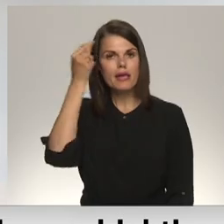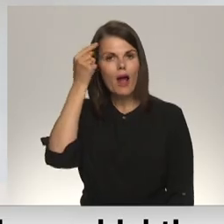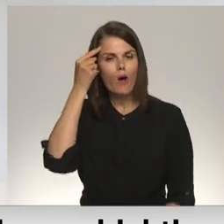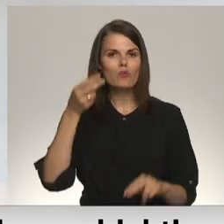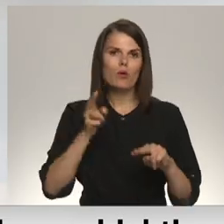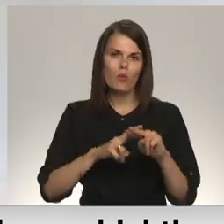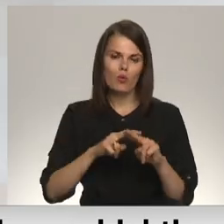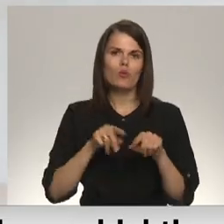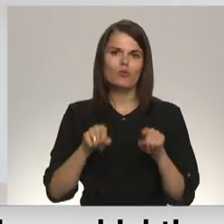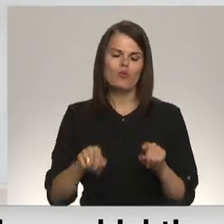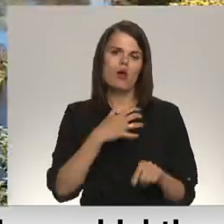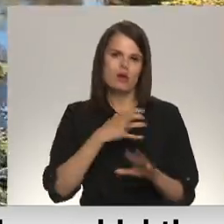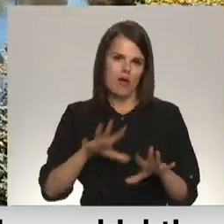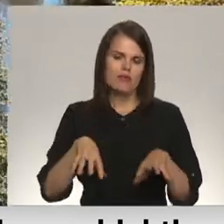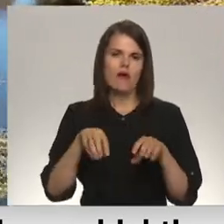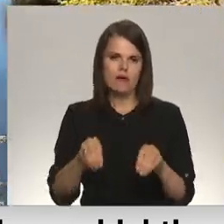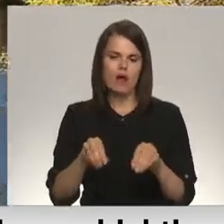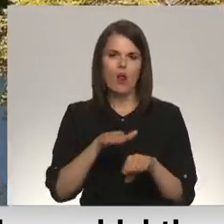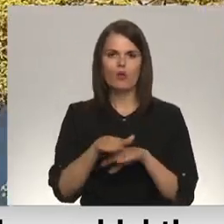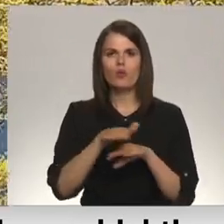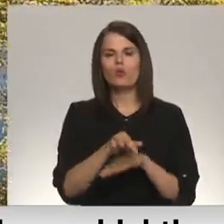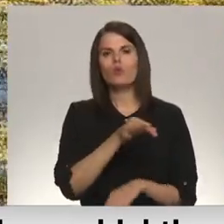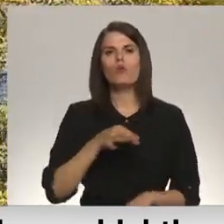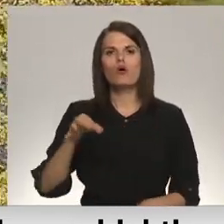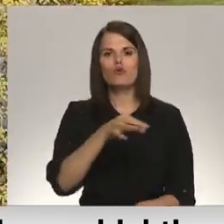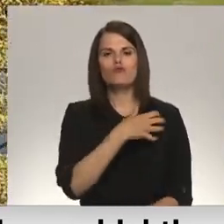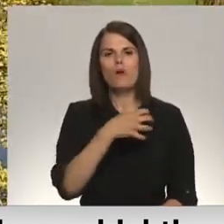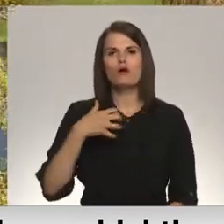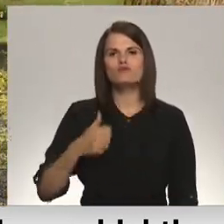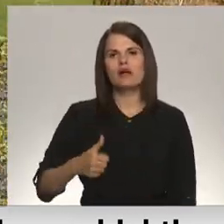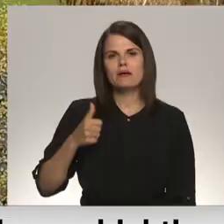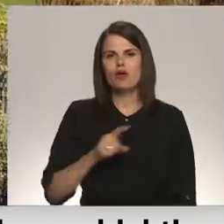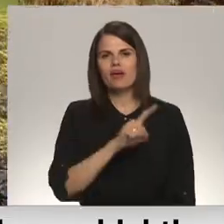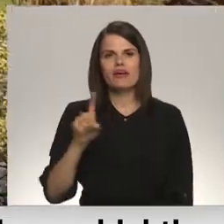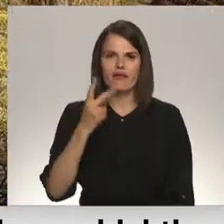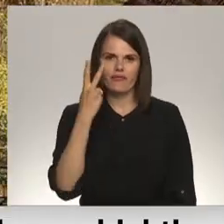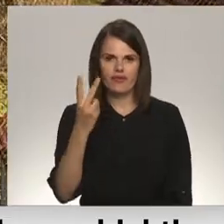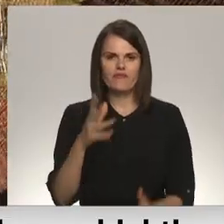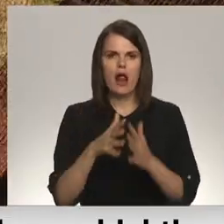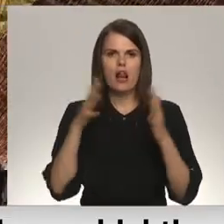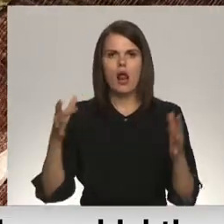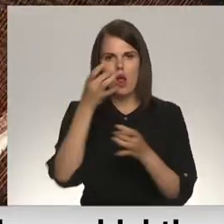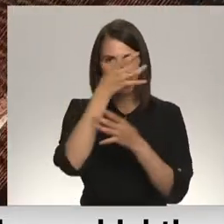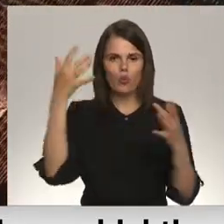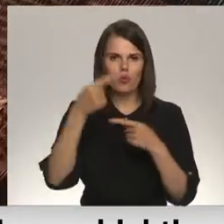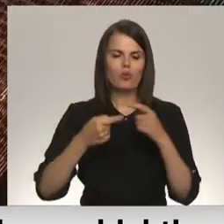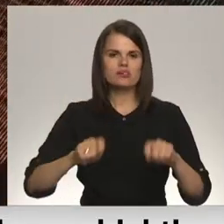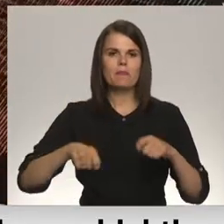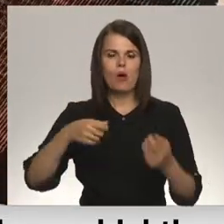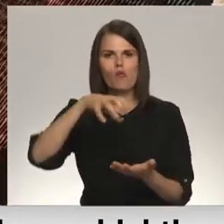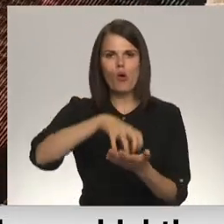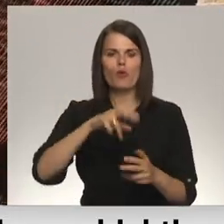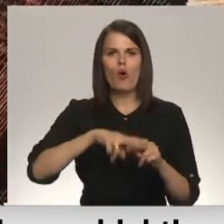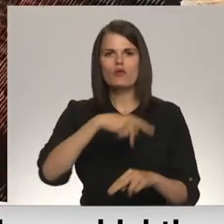ar to ir jātiek galā. Tukuma noved pašvaldības īpašumā ir divi lielie kultūras mantojuma objekti, kā arī vairākas mūžas.